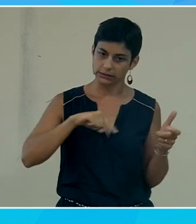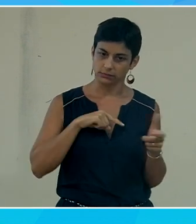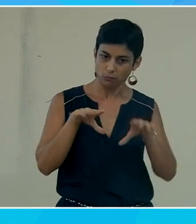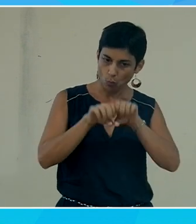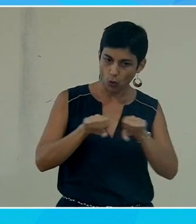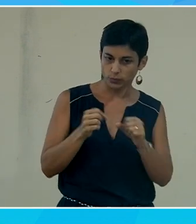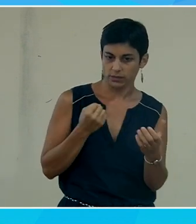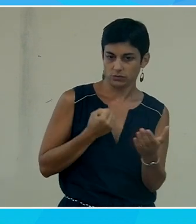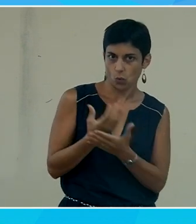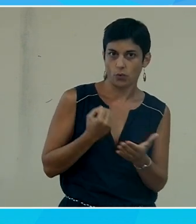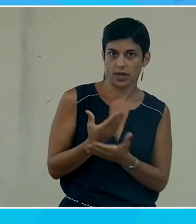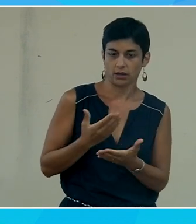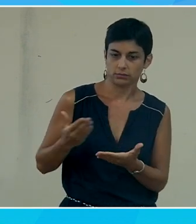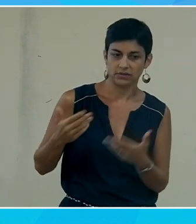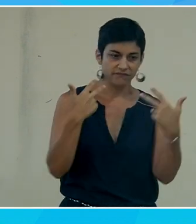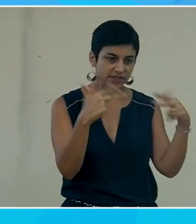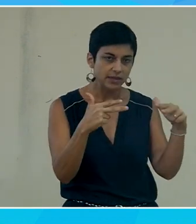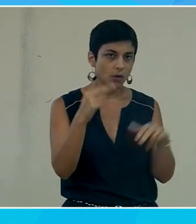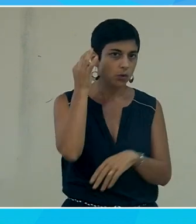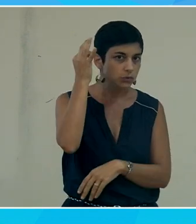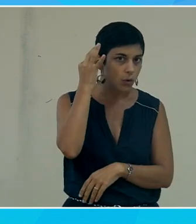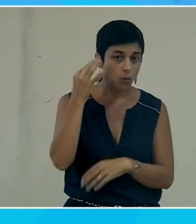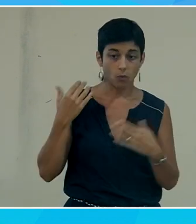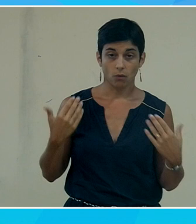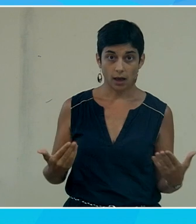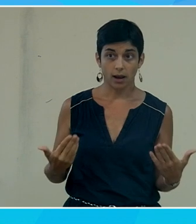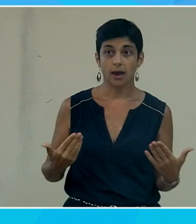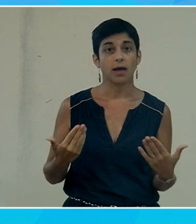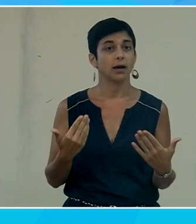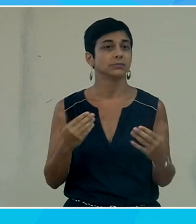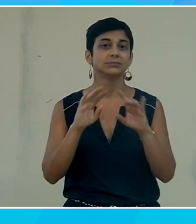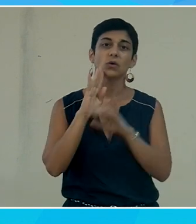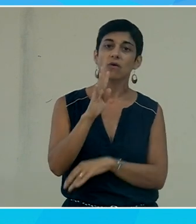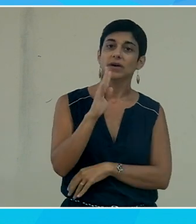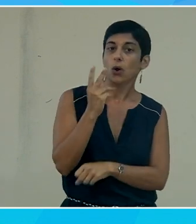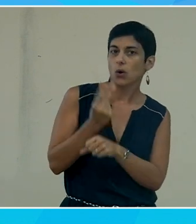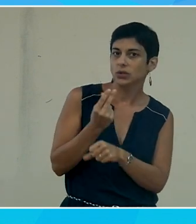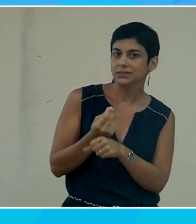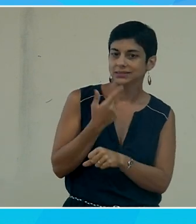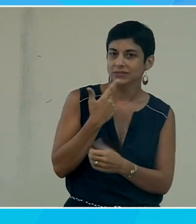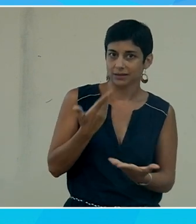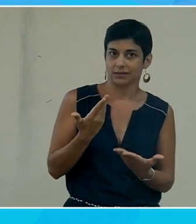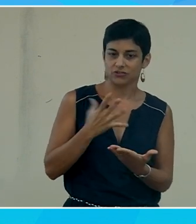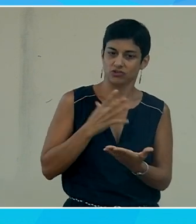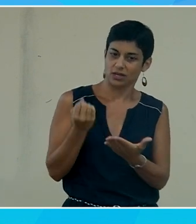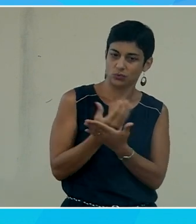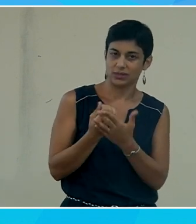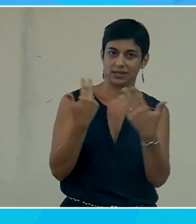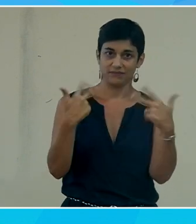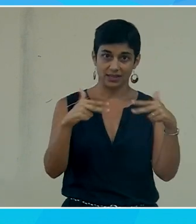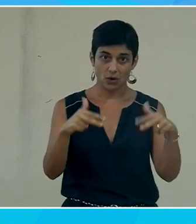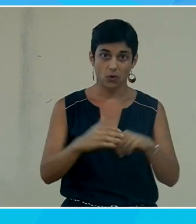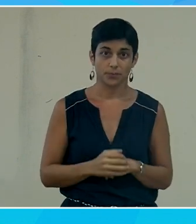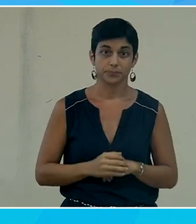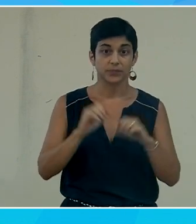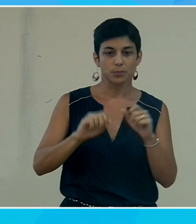en masse de la donnée vidéo de la donnée audio là on est en train d'enregistrer la session on est en train de produire de donnée vidéo par exemple qui pourra